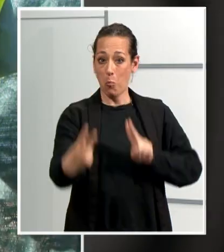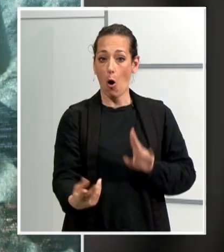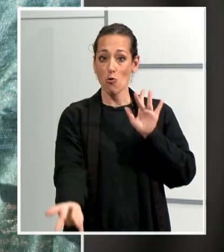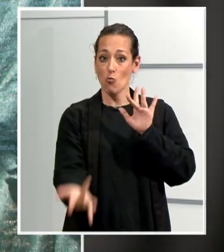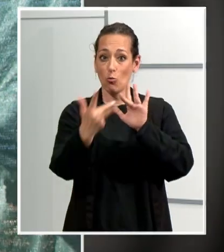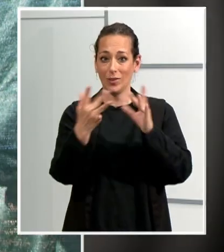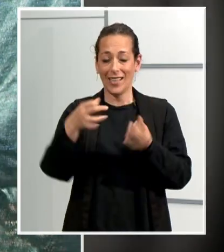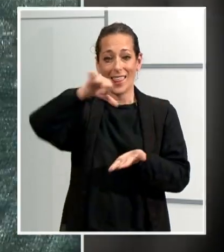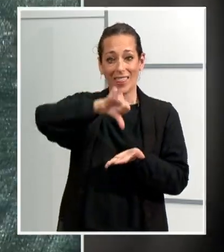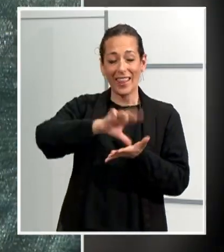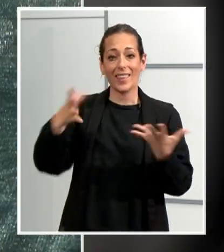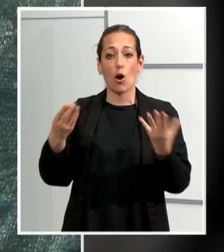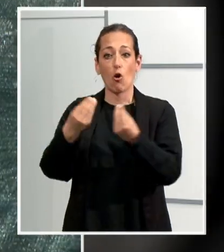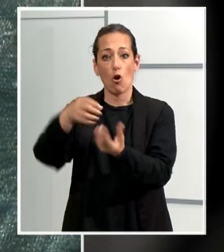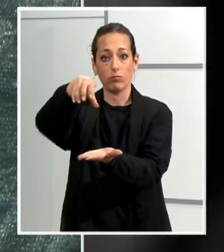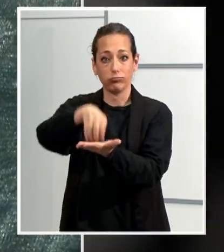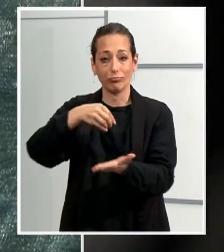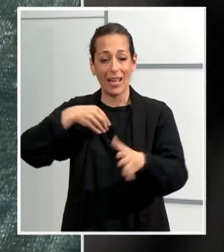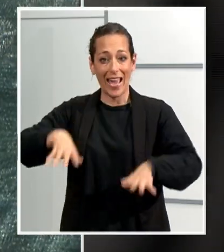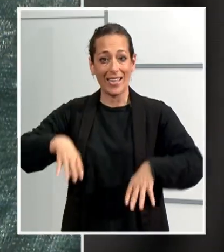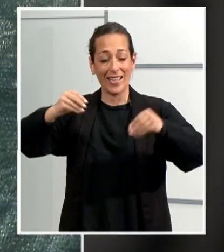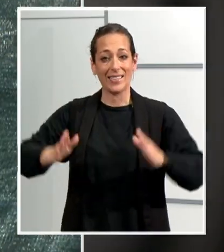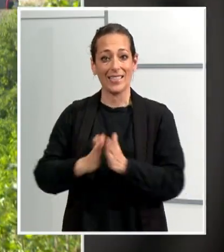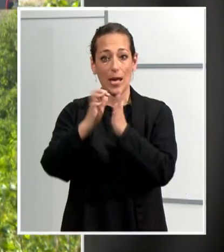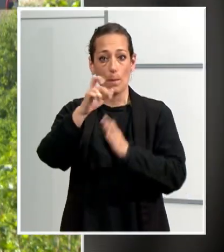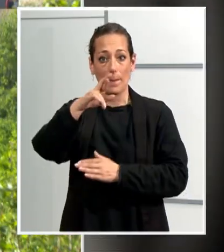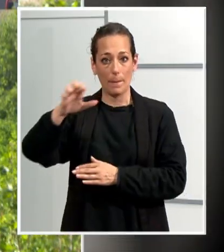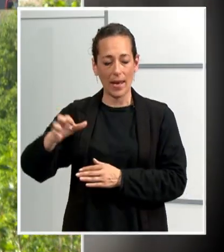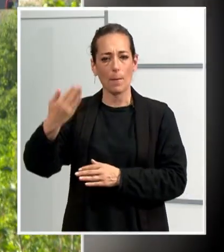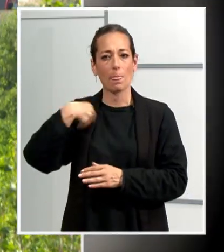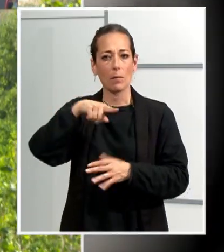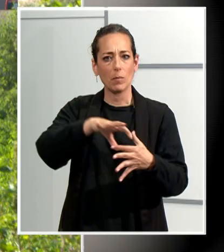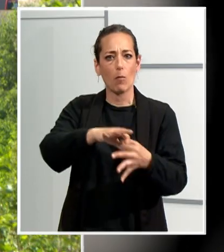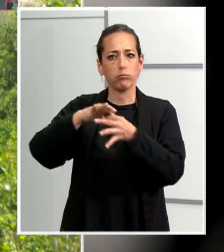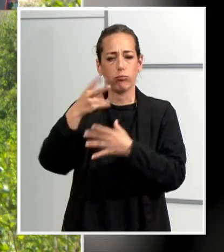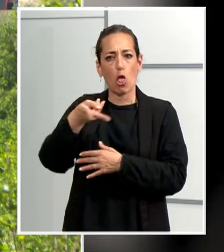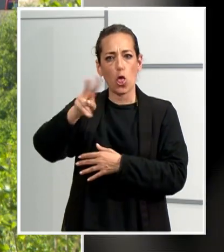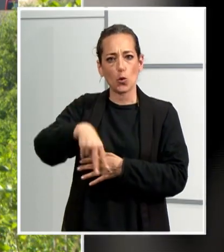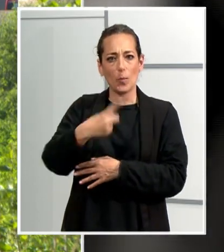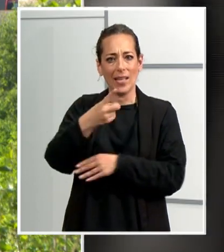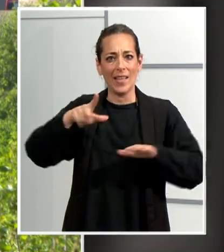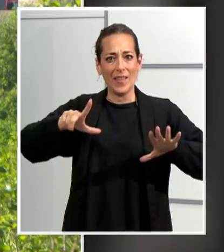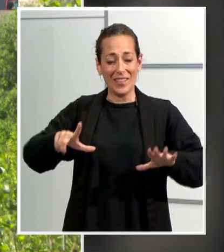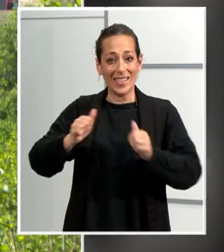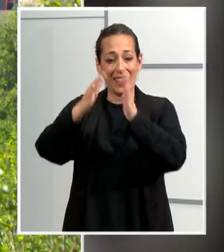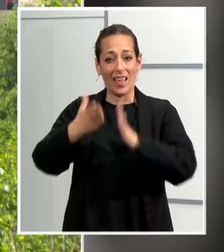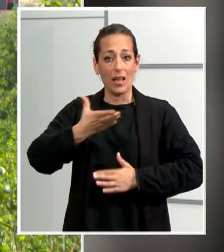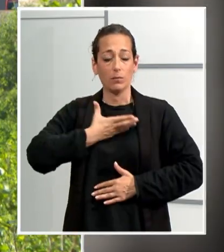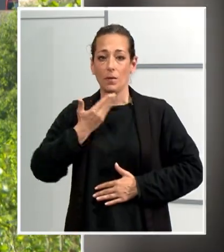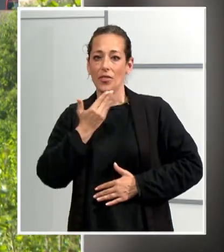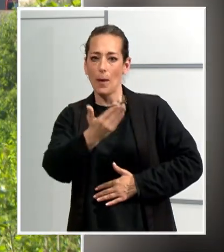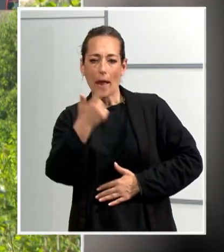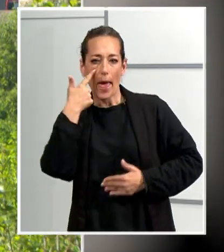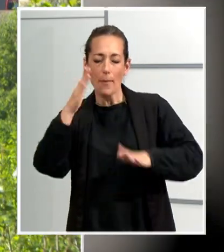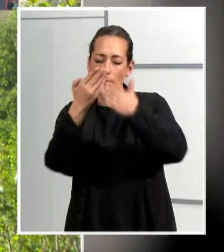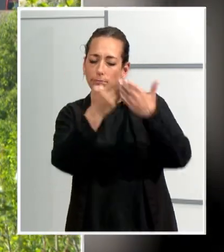esglésies de Sant Pere. Es basa en el tot a terme el 2017, quan des de l'Ajuntament de Terrassa es va encarregar una diagnosi estructural del